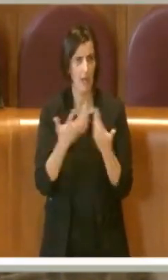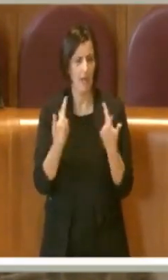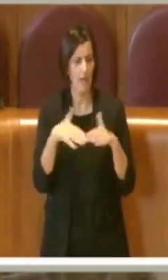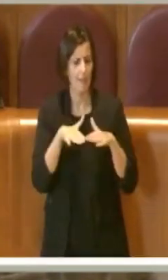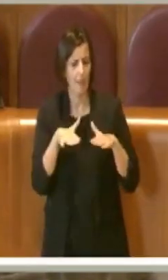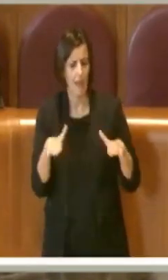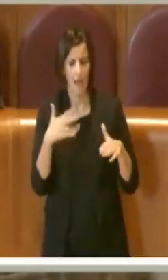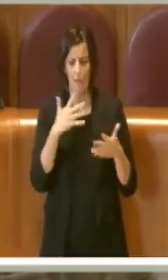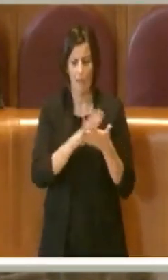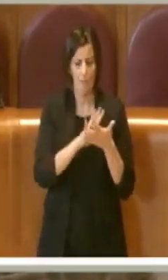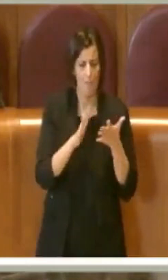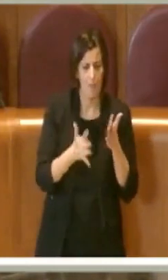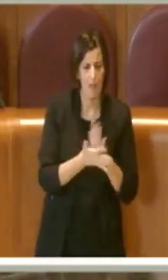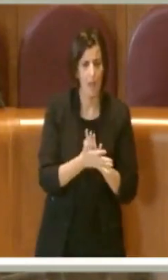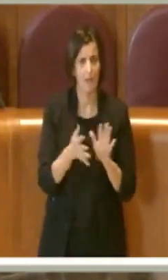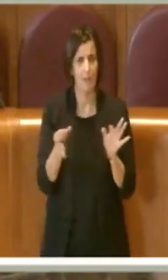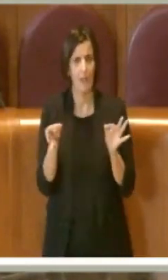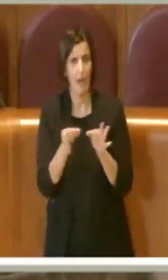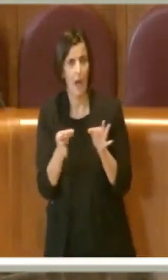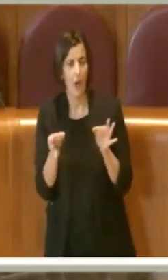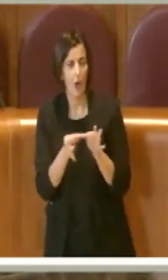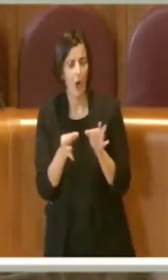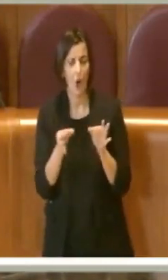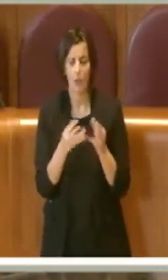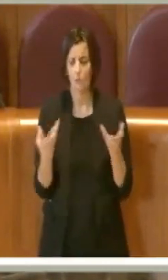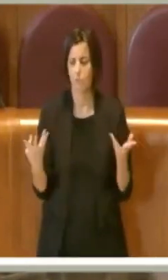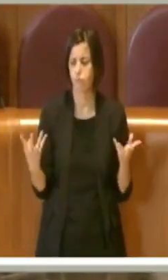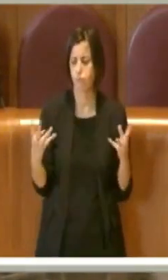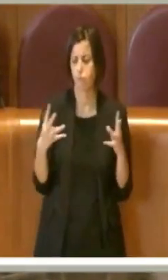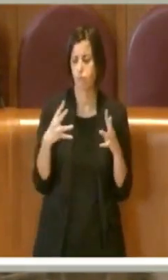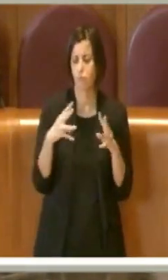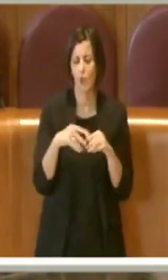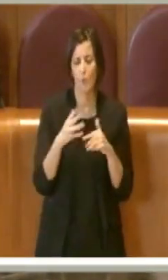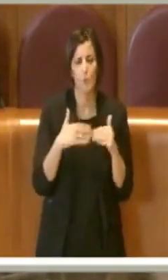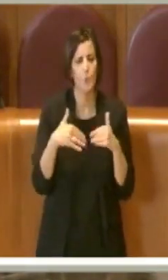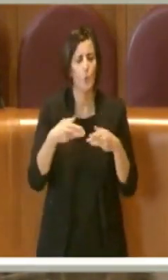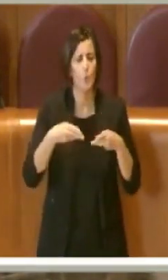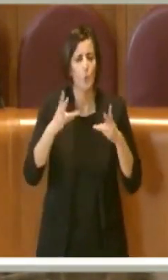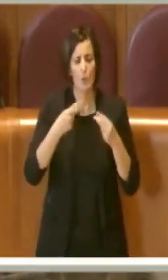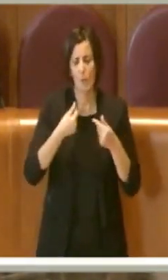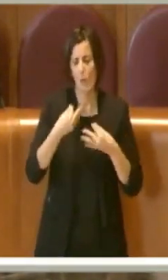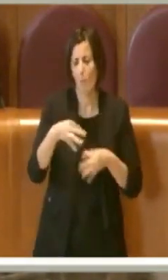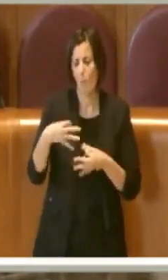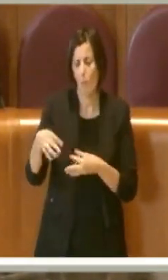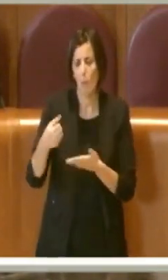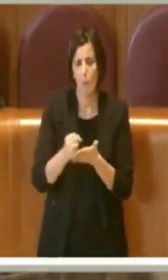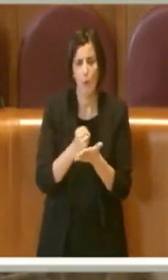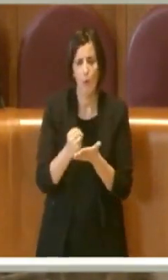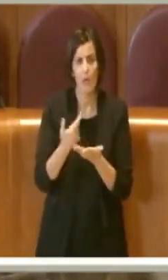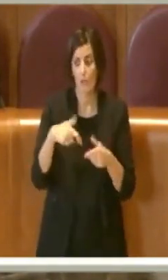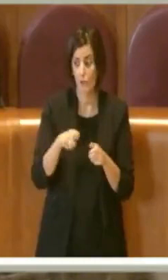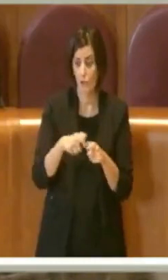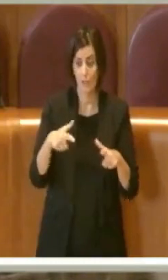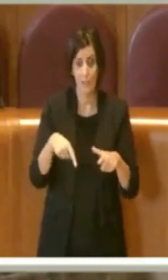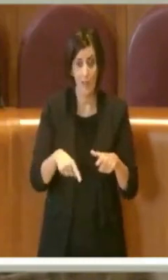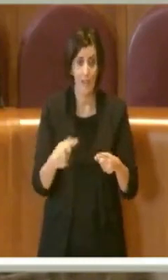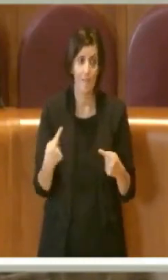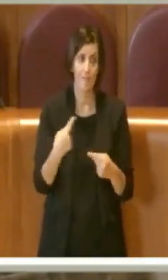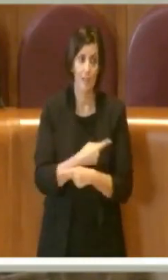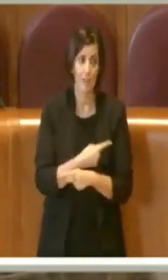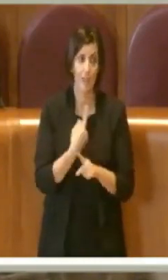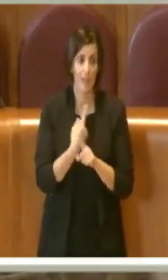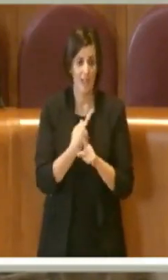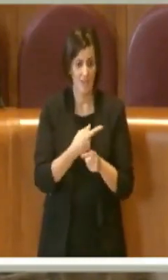patti, accordi, una superfetazione di strutture burocratiche in una città che avrebbe invece bisogno di